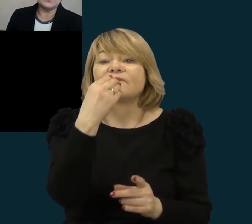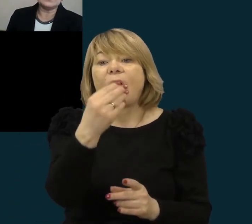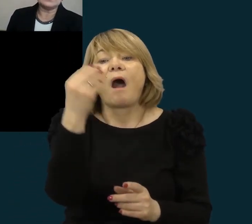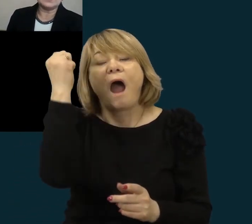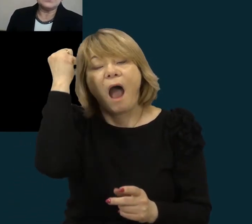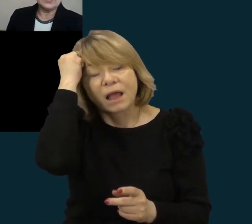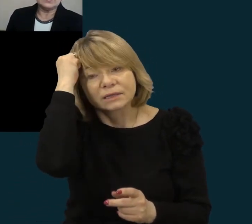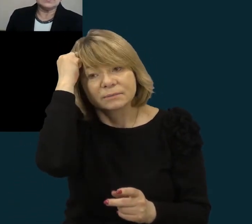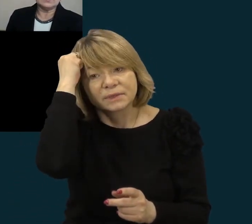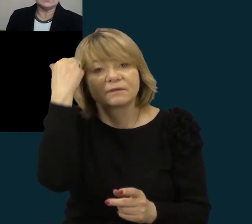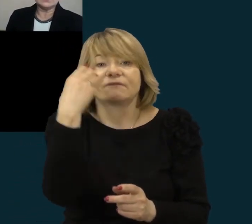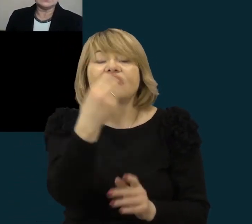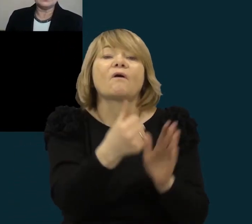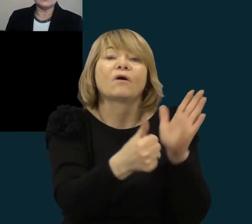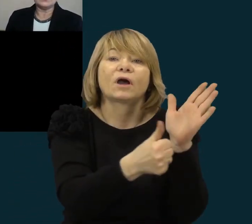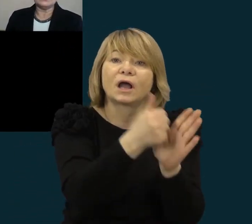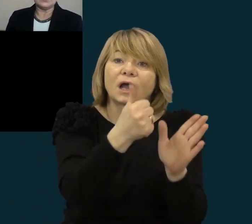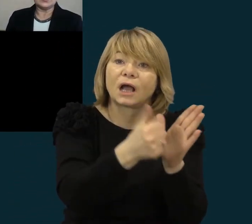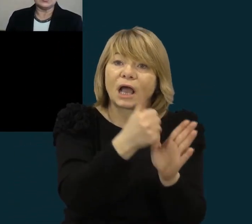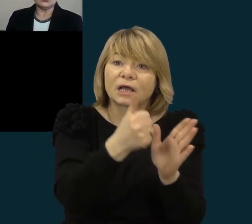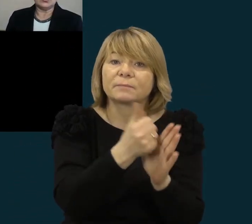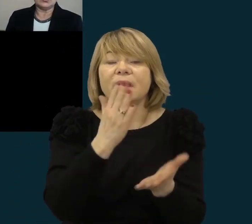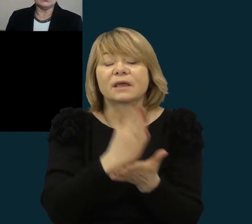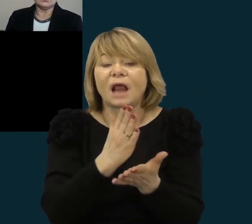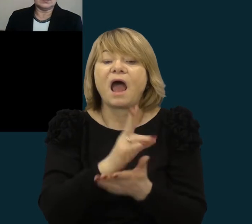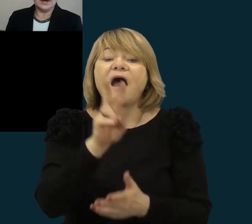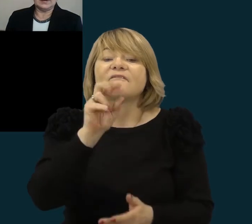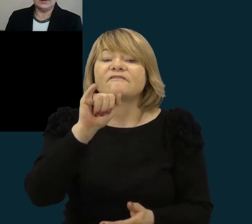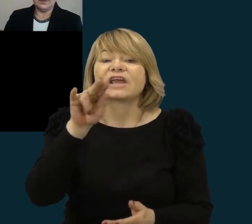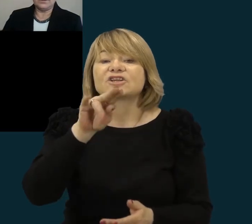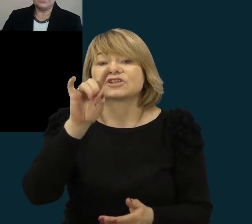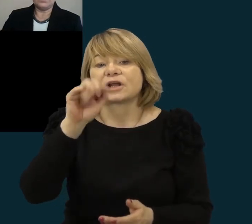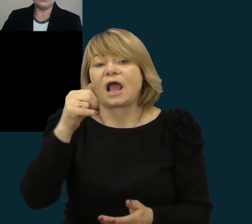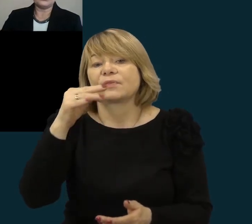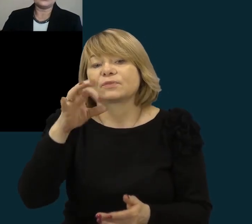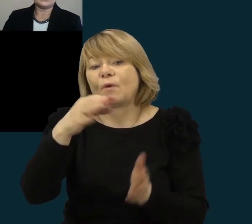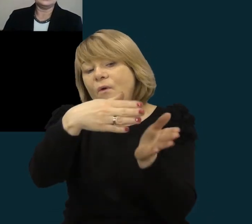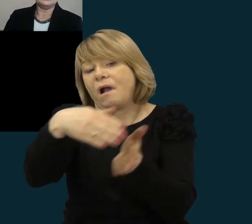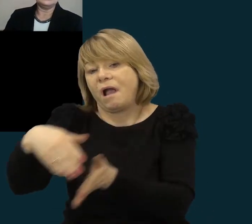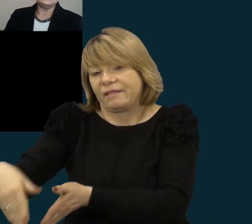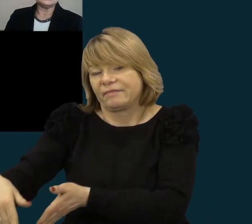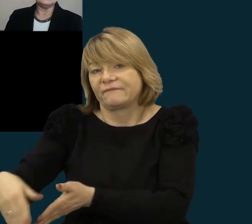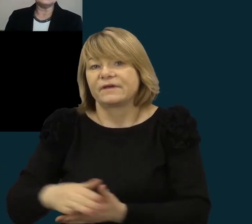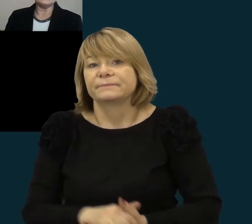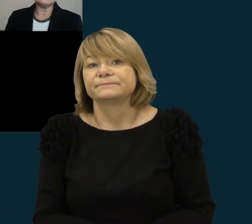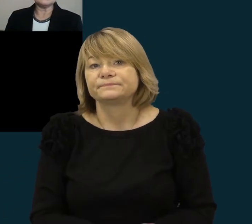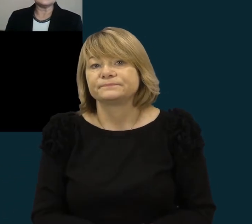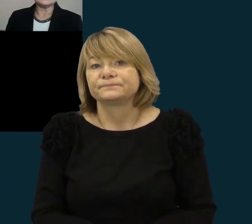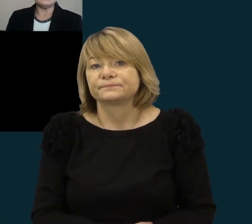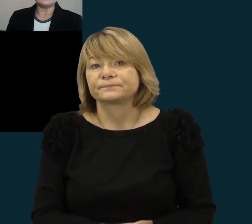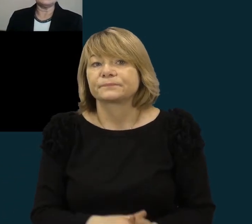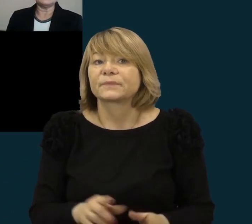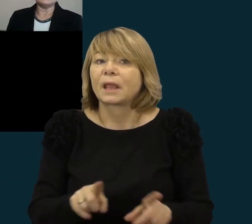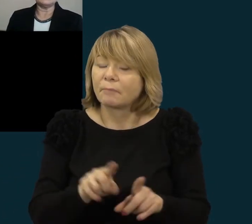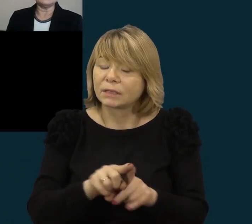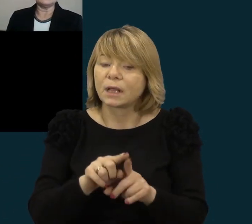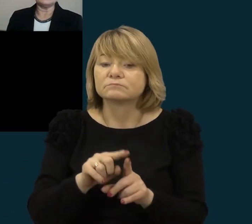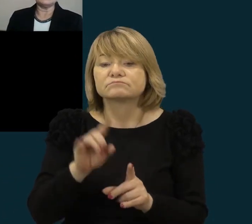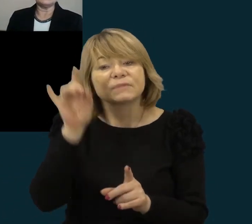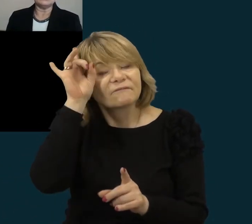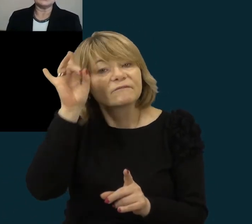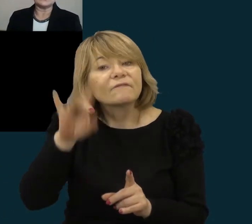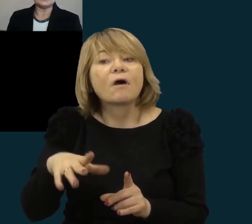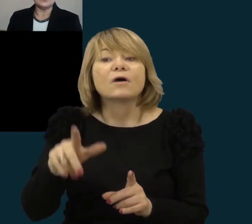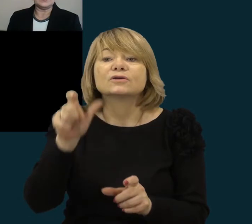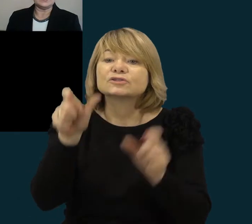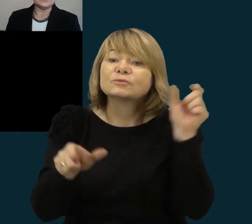garbė yra sidabrave vaižganto gatvė. Žymus žmogus, kuris gyveno ir